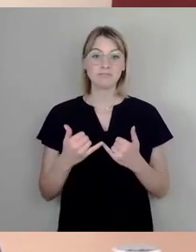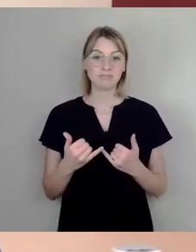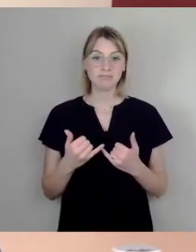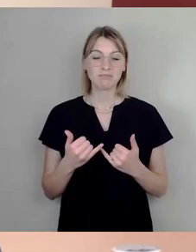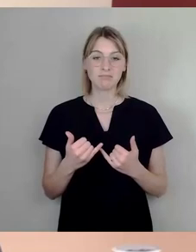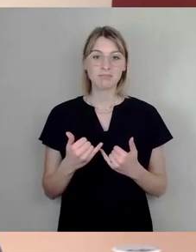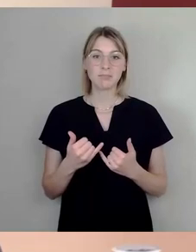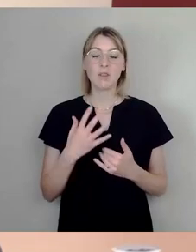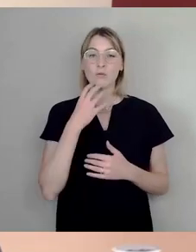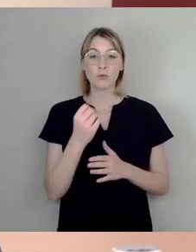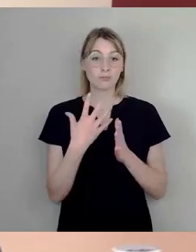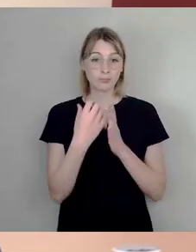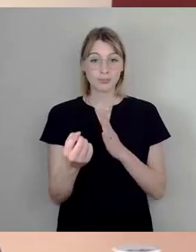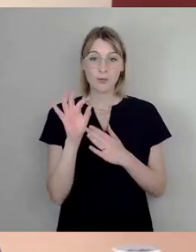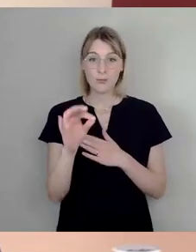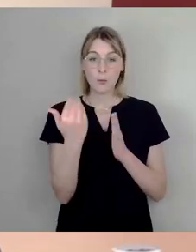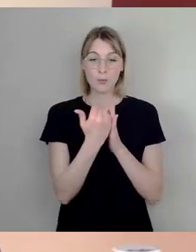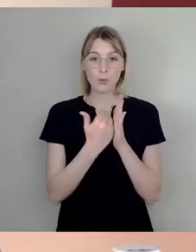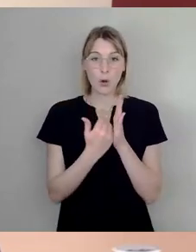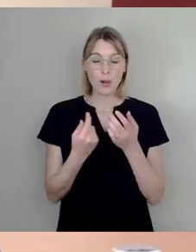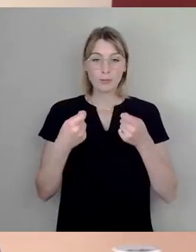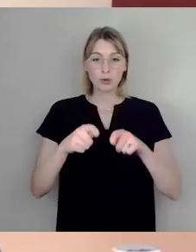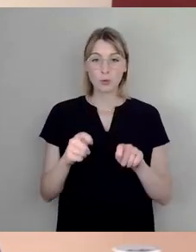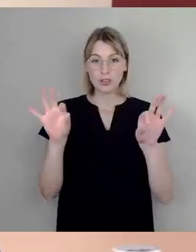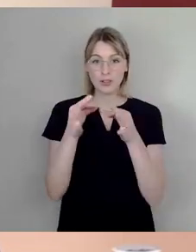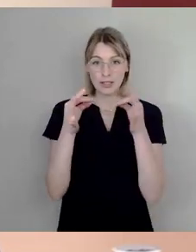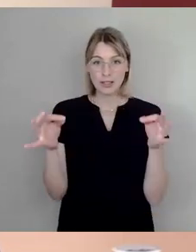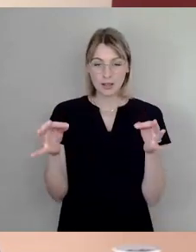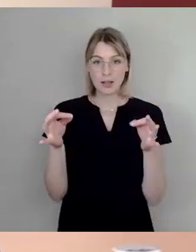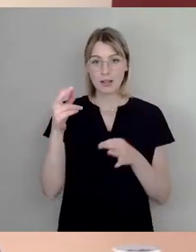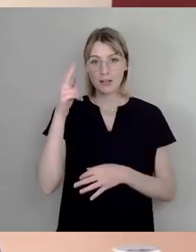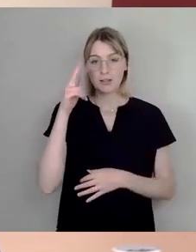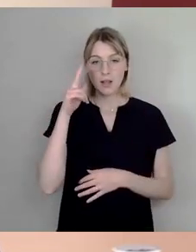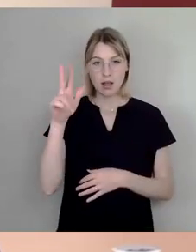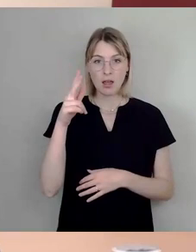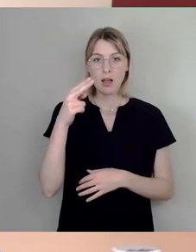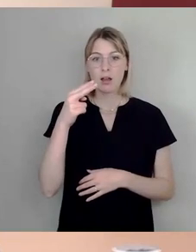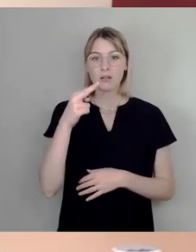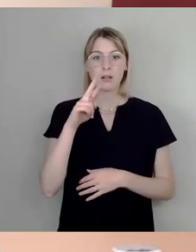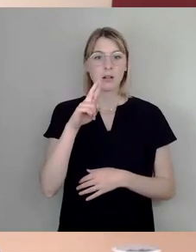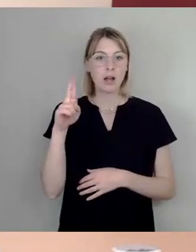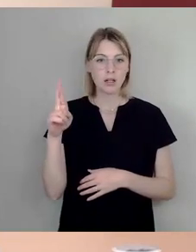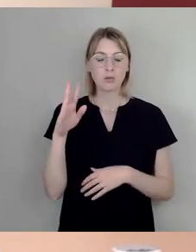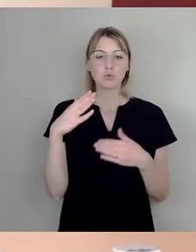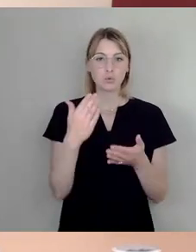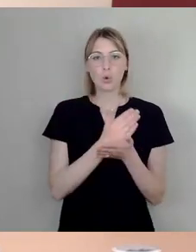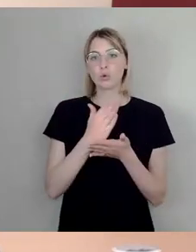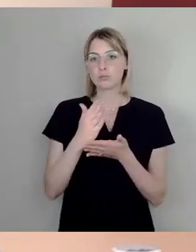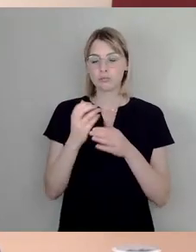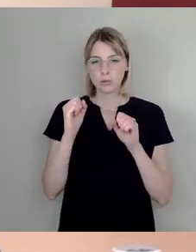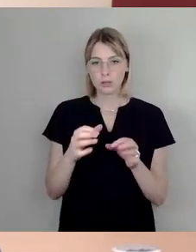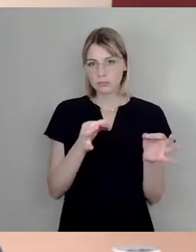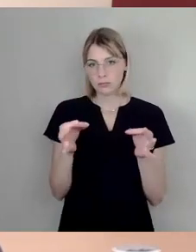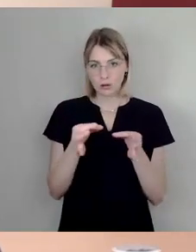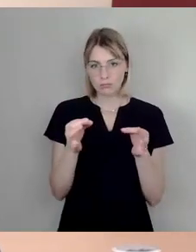dass wir die Beschlussfähigkeit erreicht haben und insoweit ordnungsgemäß tagen können. Vor einigen Minuten